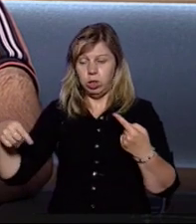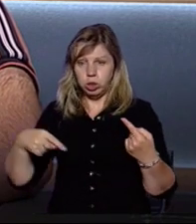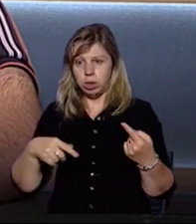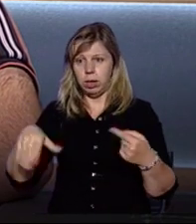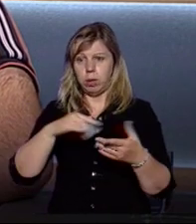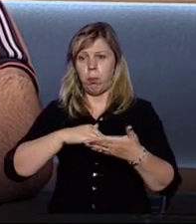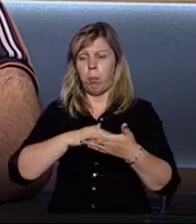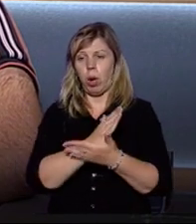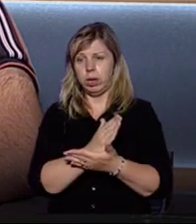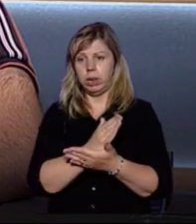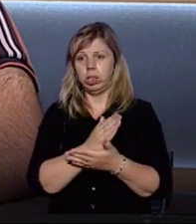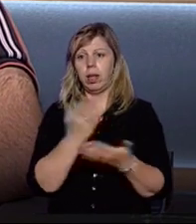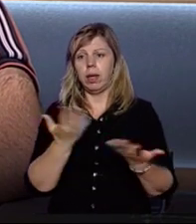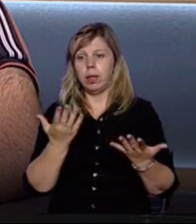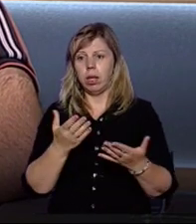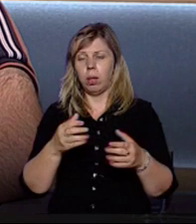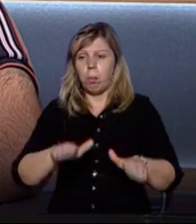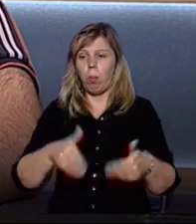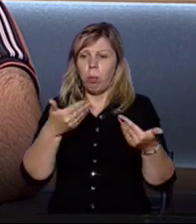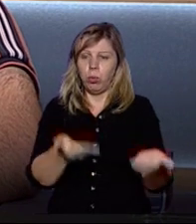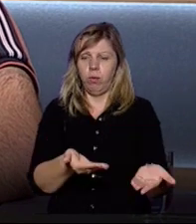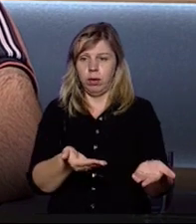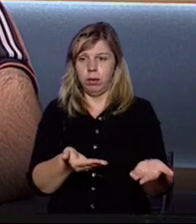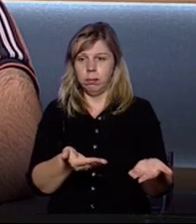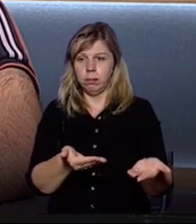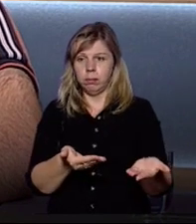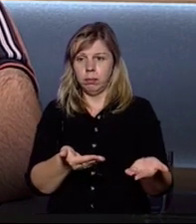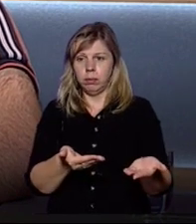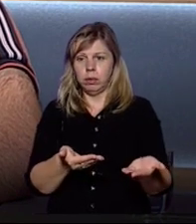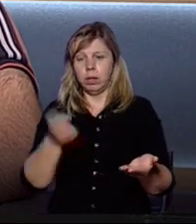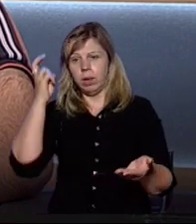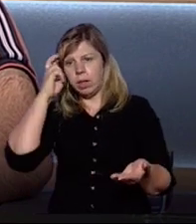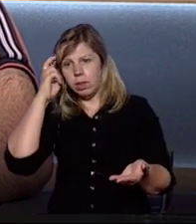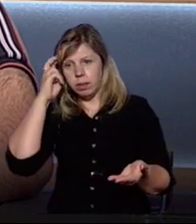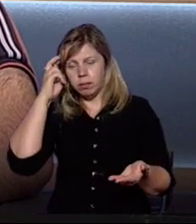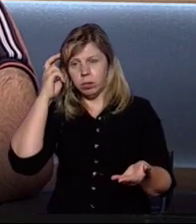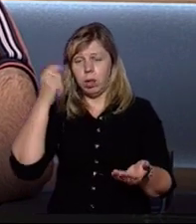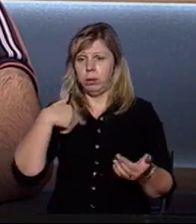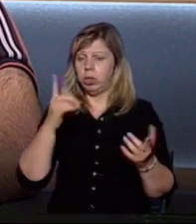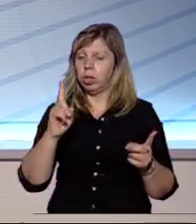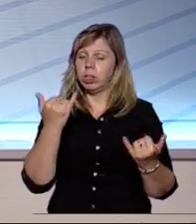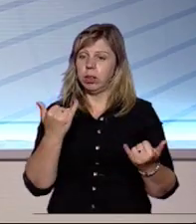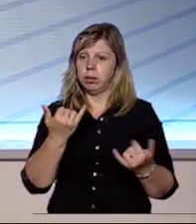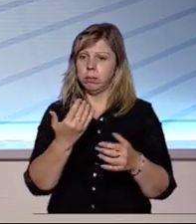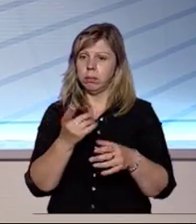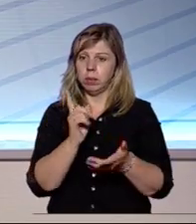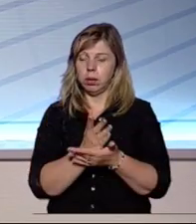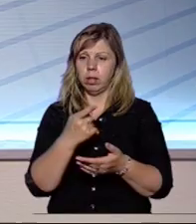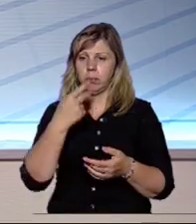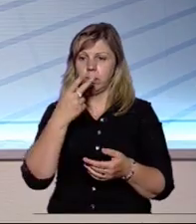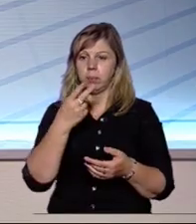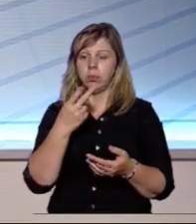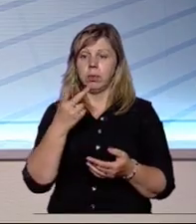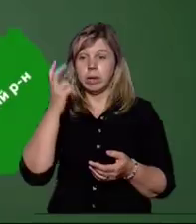політичне або якісь пропонування Києву. приводу, до речі, маємо зараз карту на власних екранах.